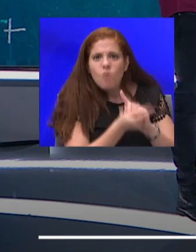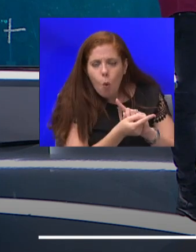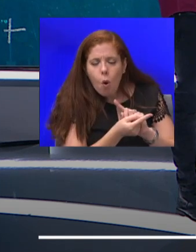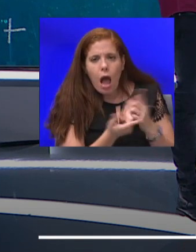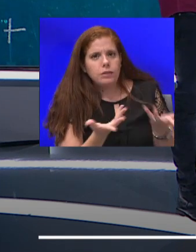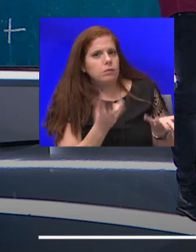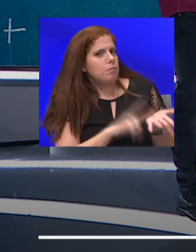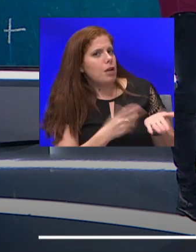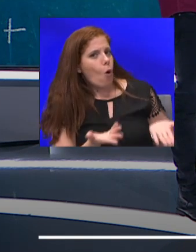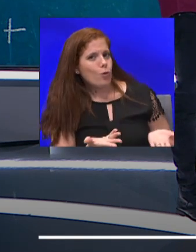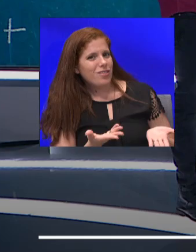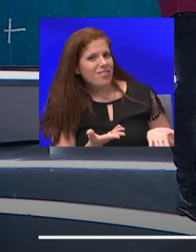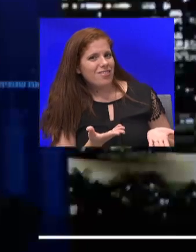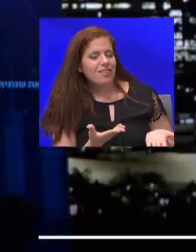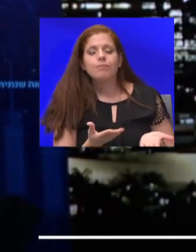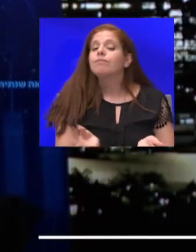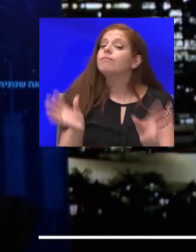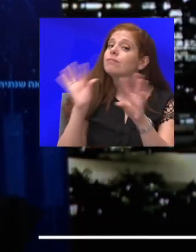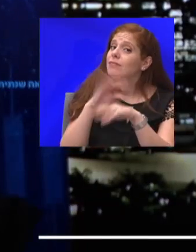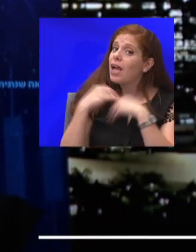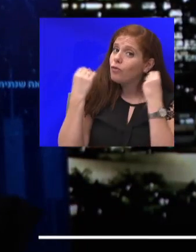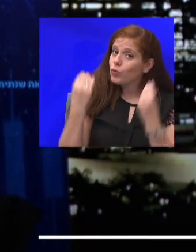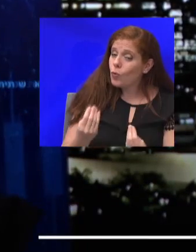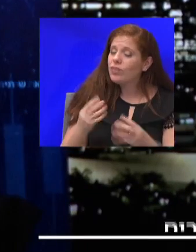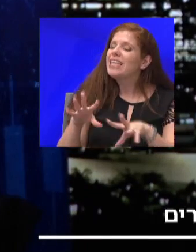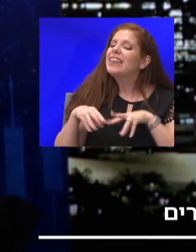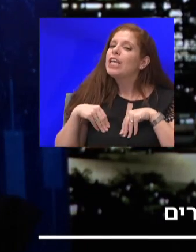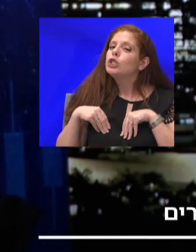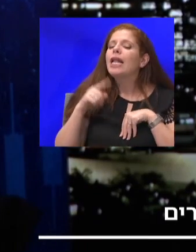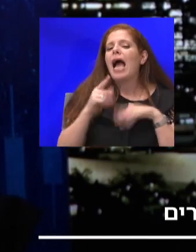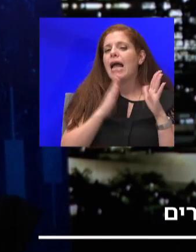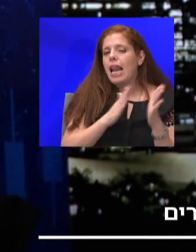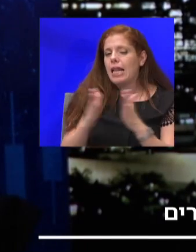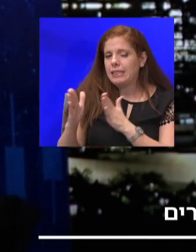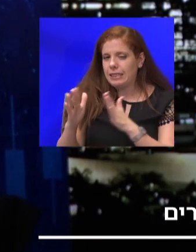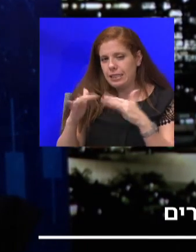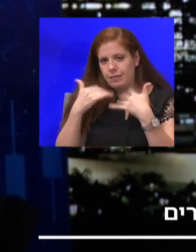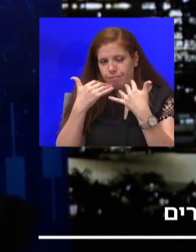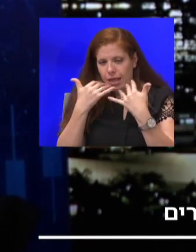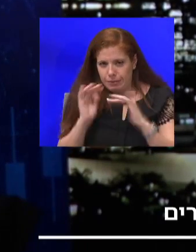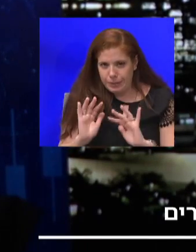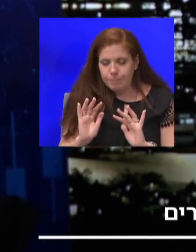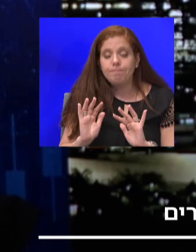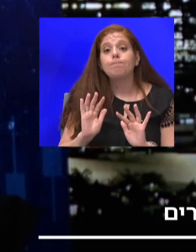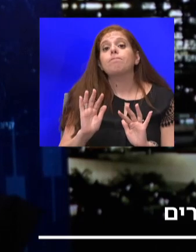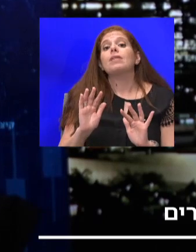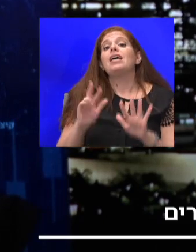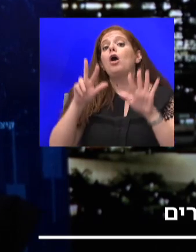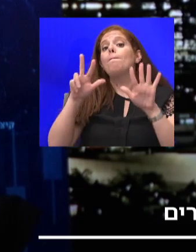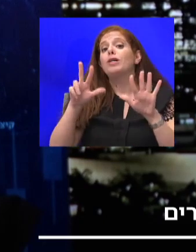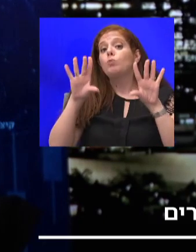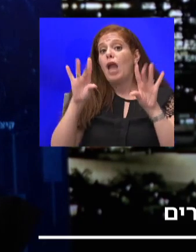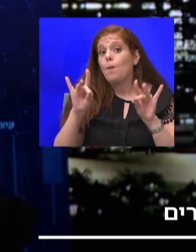ערב טוב תרשה לי רק קצת לעשות סדר בבלגן בשמונה באוקטובר משרד הבריאות פרסם את